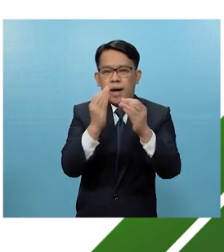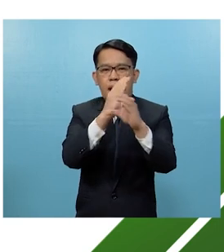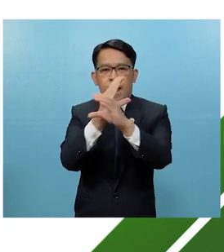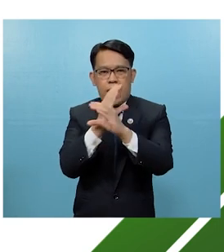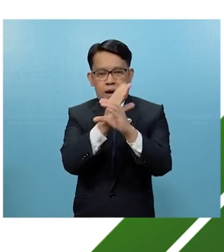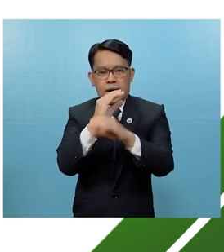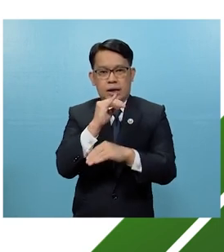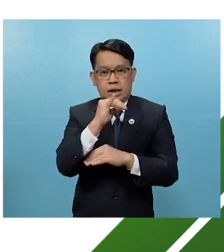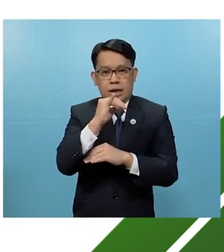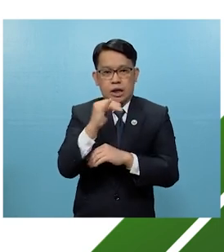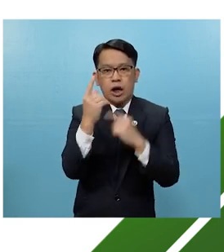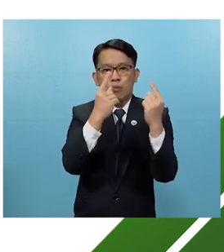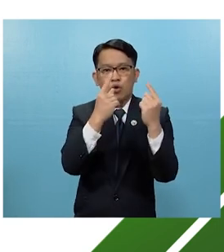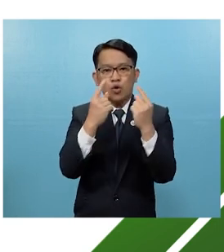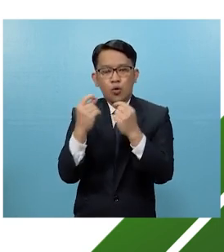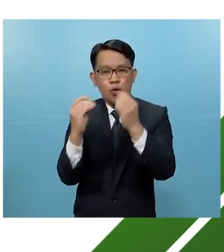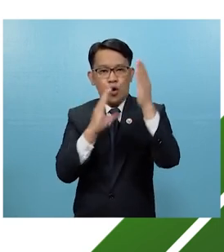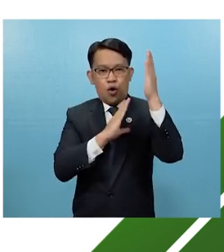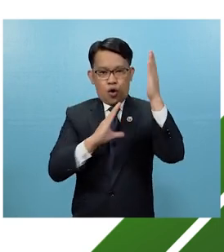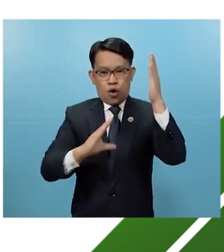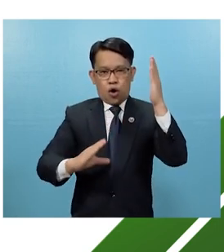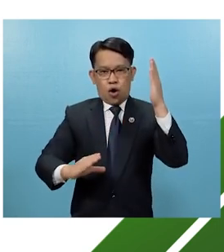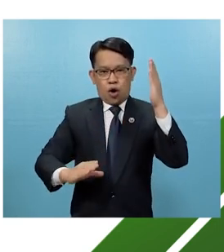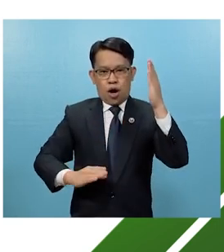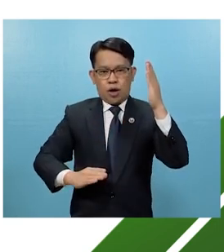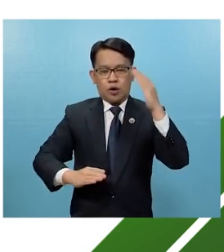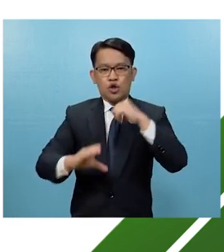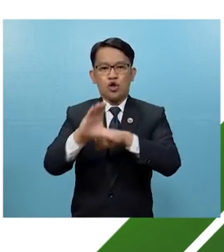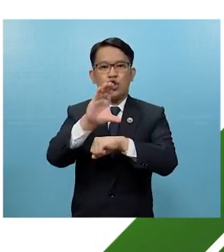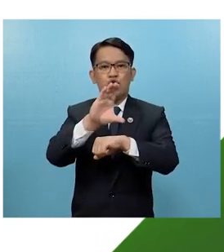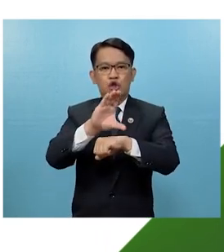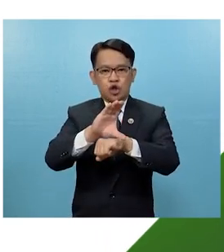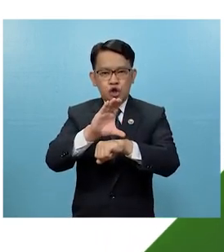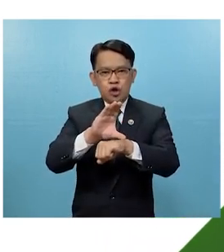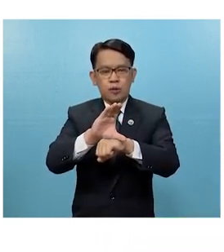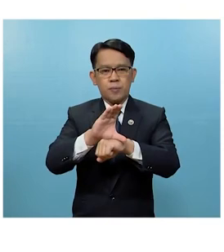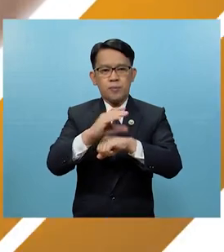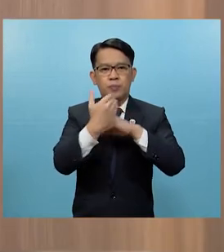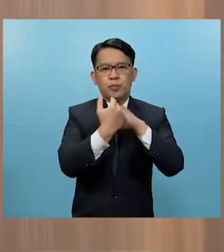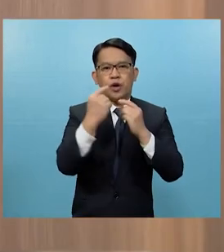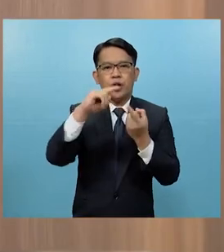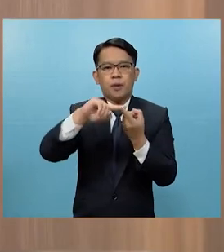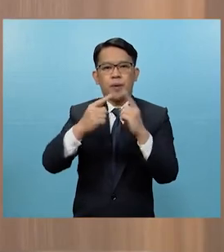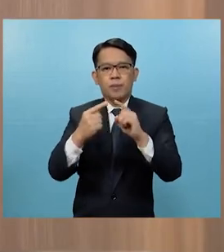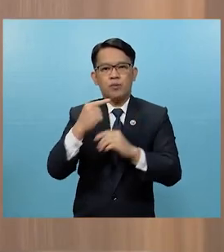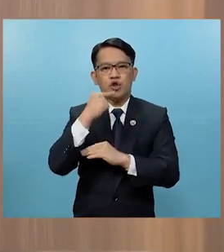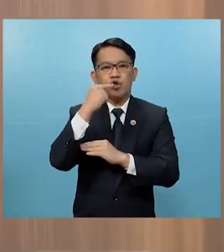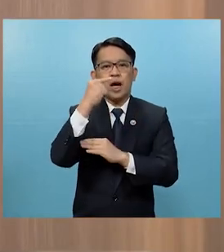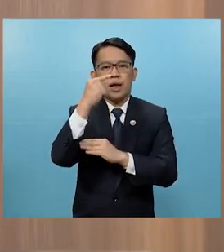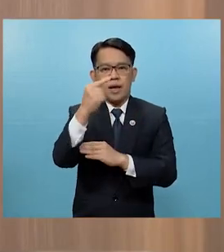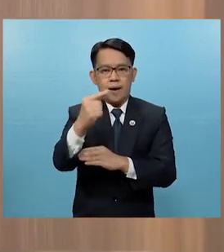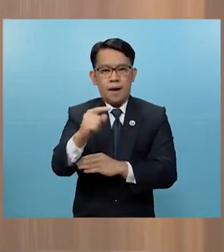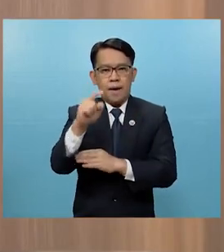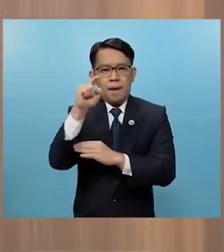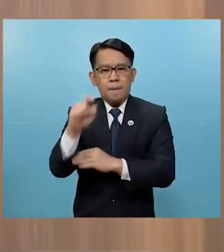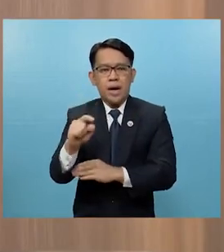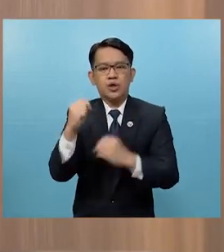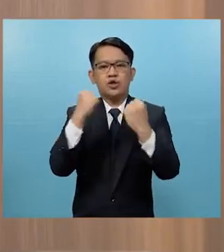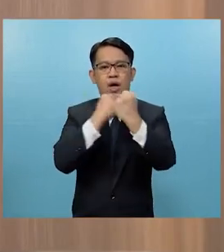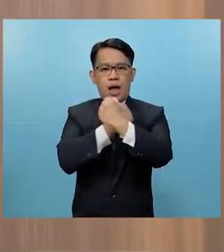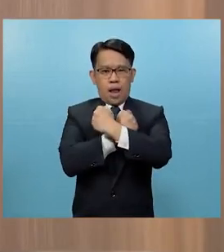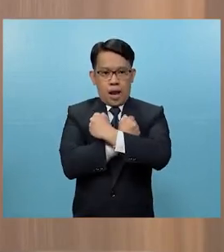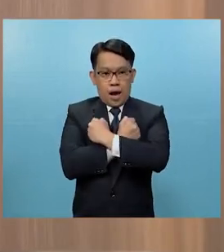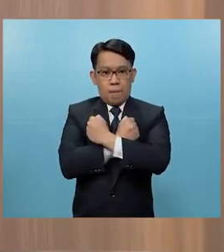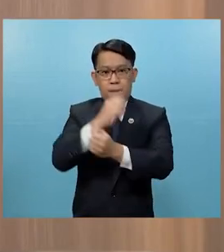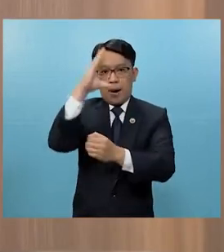gaya ng ginagawa ni Kristo sa iglesia Mga kaibigan ang sabi po dapat mahalin